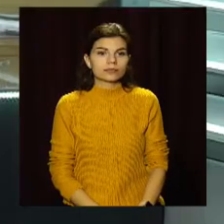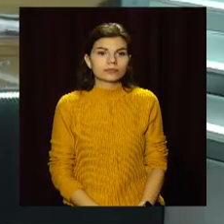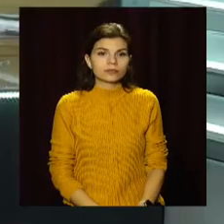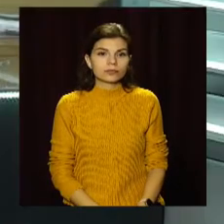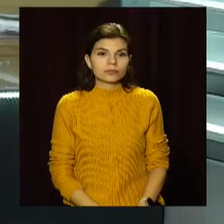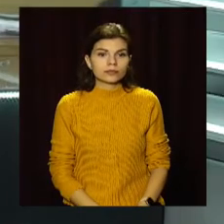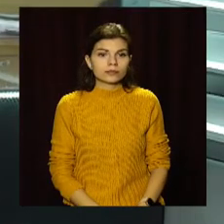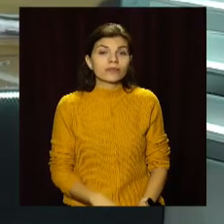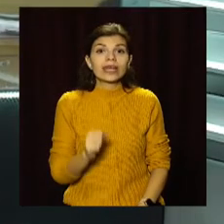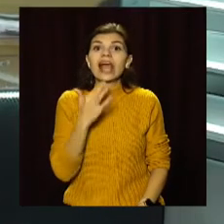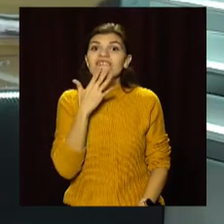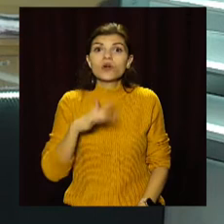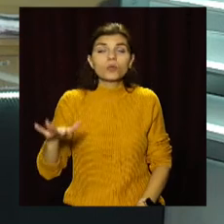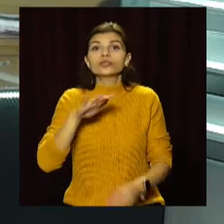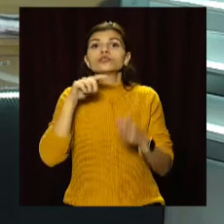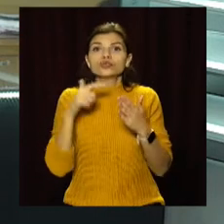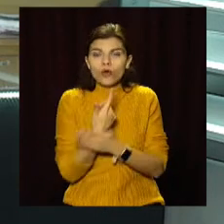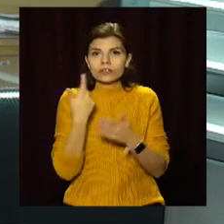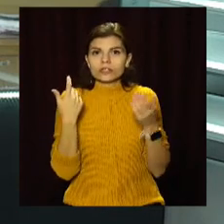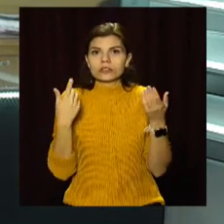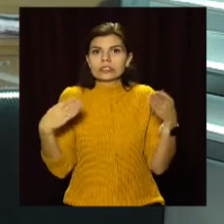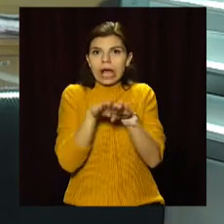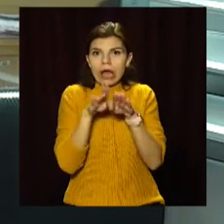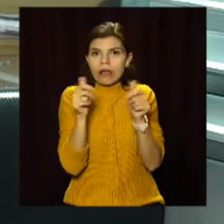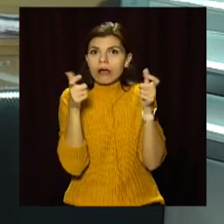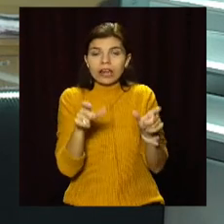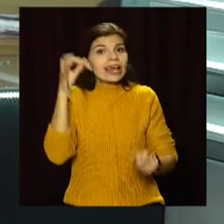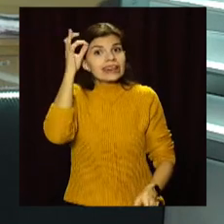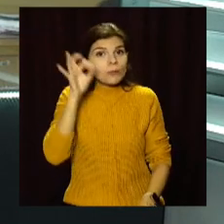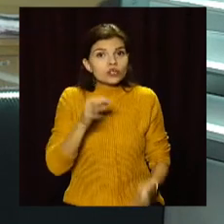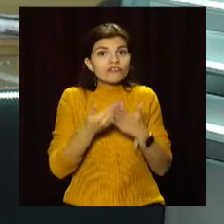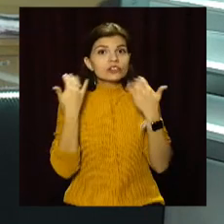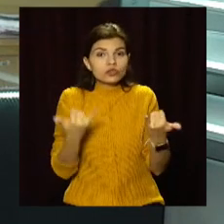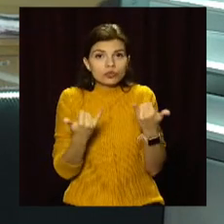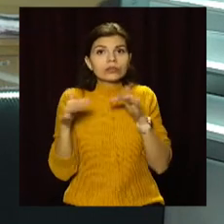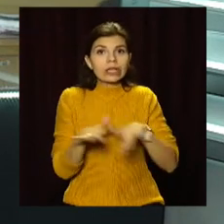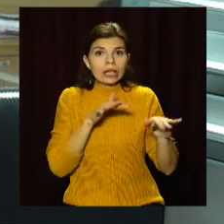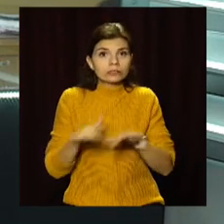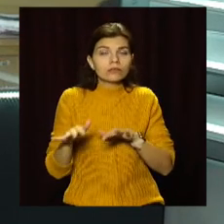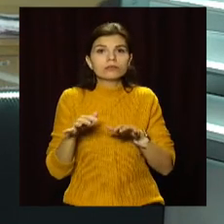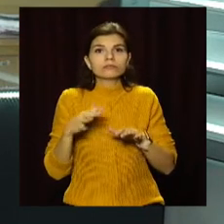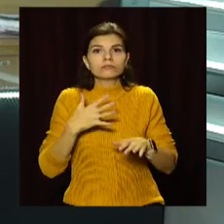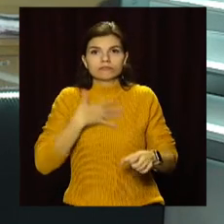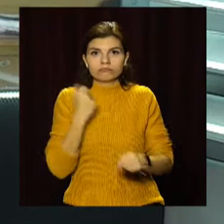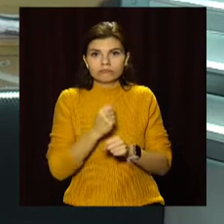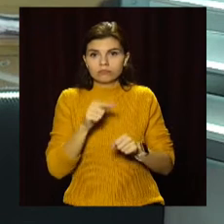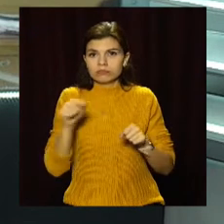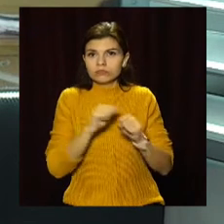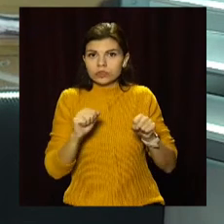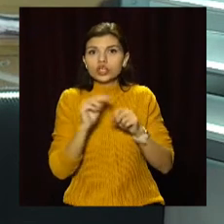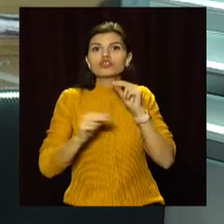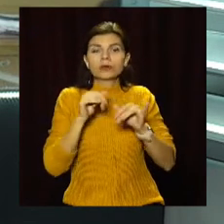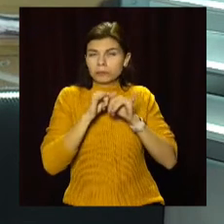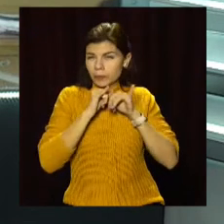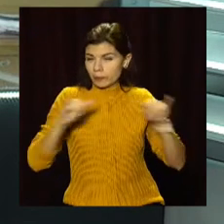А Європа знову закривається на карантин. У Німеччині відсьогодні почали діяти обмежувальні заходи через стрімке